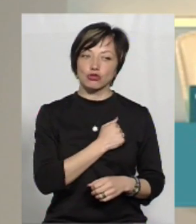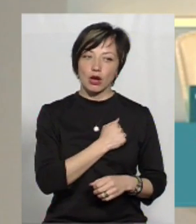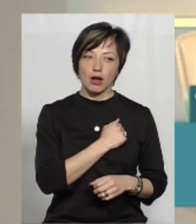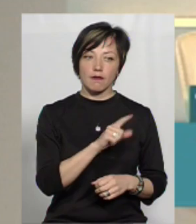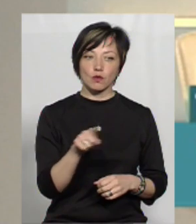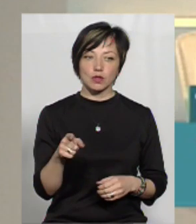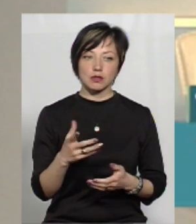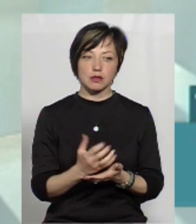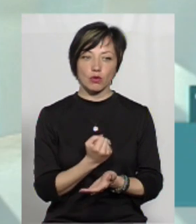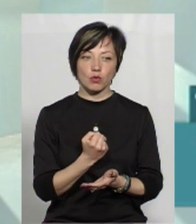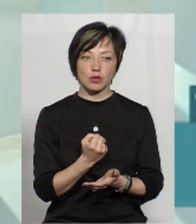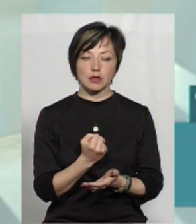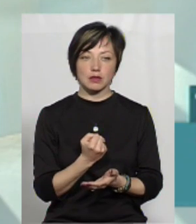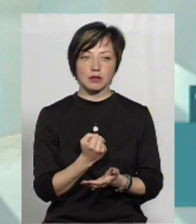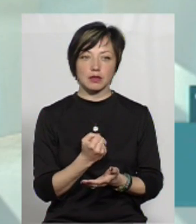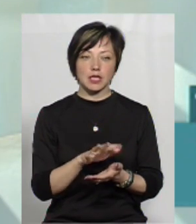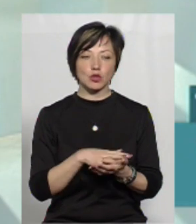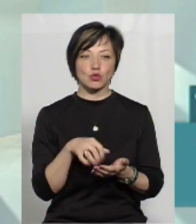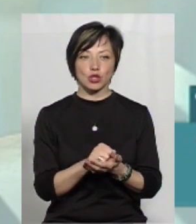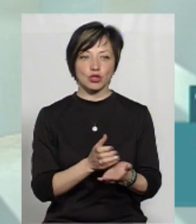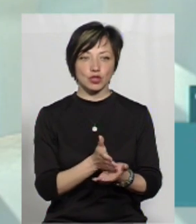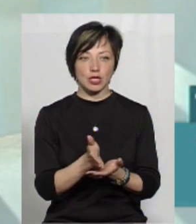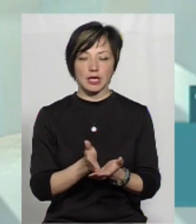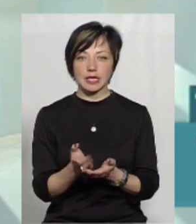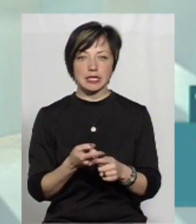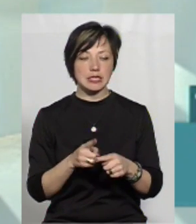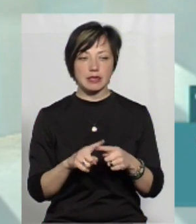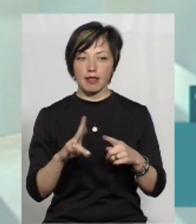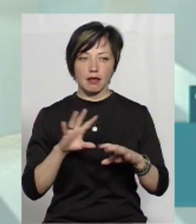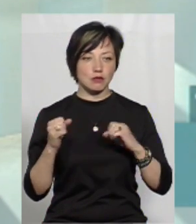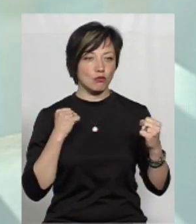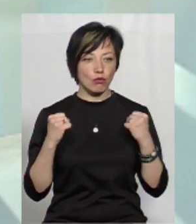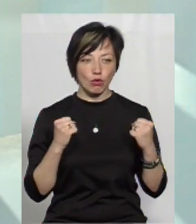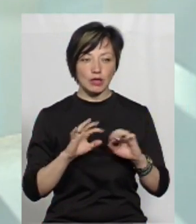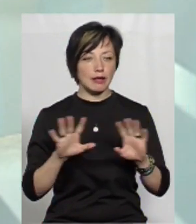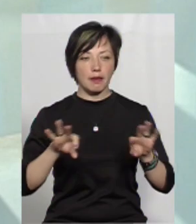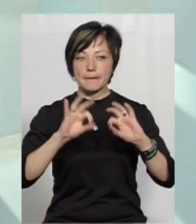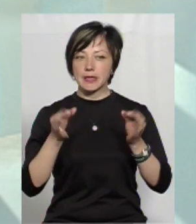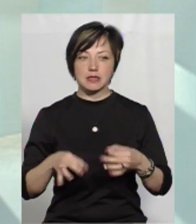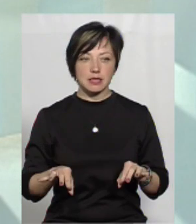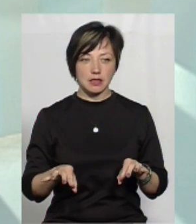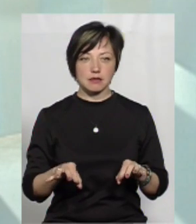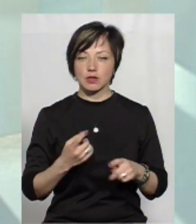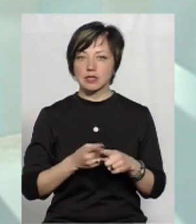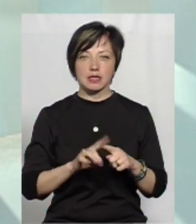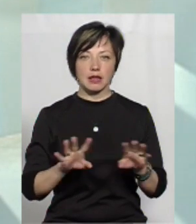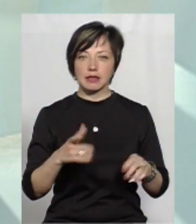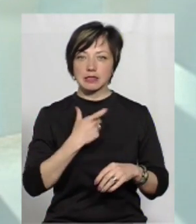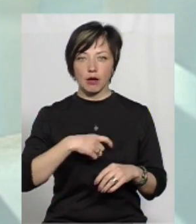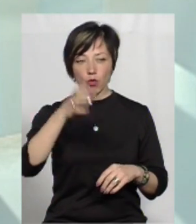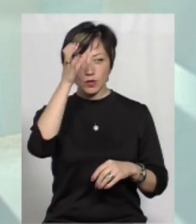вони знаходять деструктивні шляхи. Тобто, це не спорт, це не мистецтво, це не